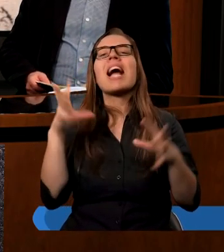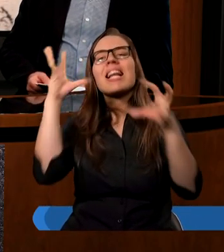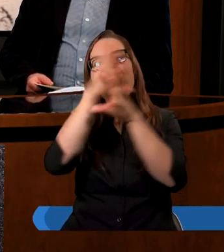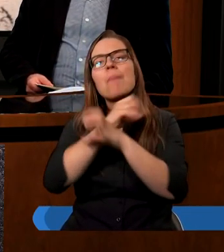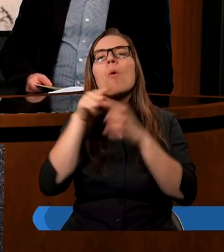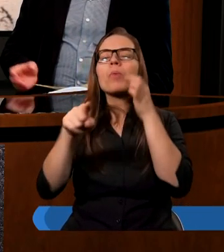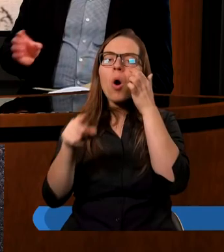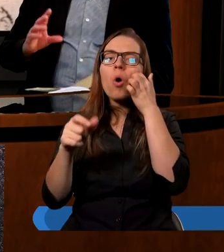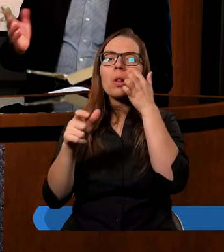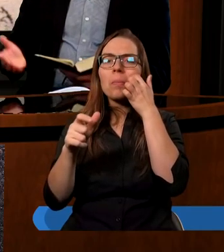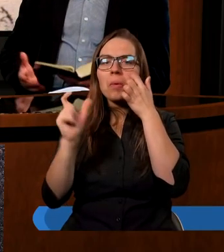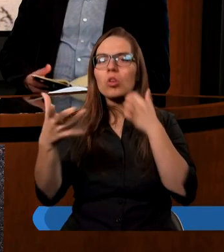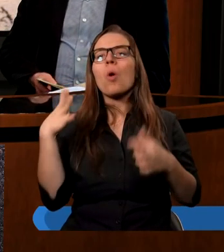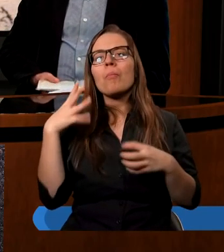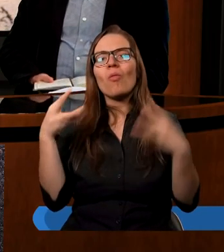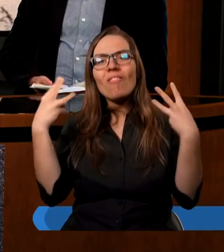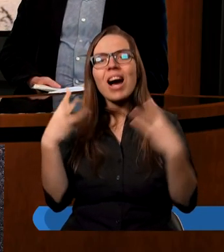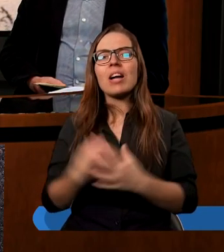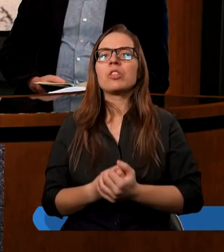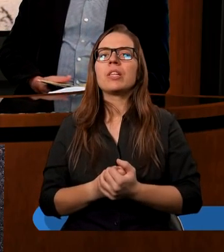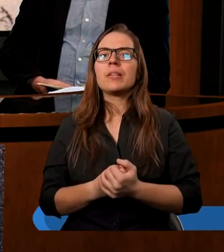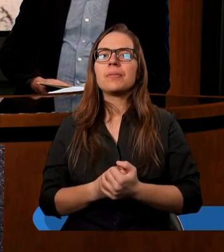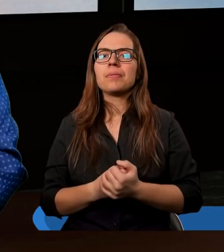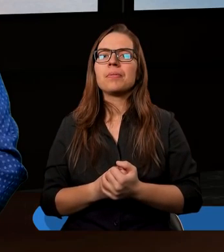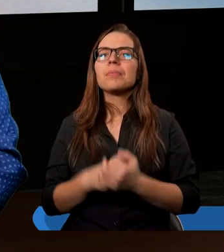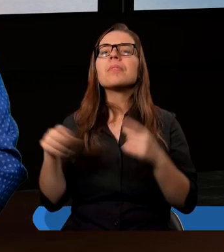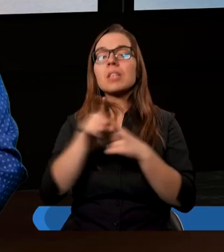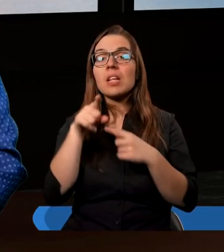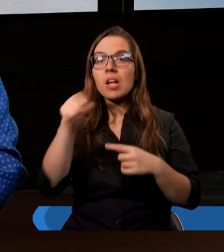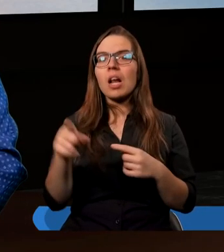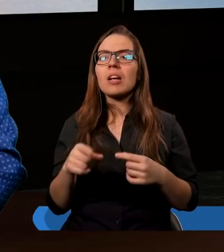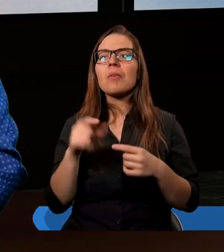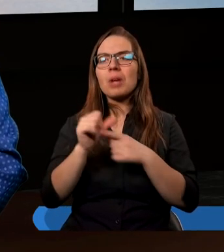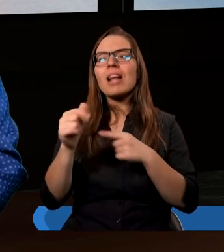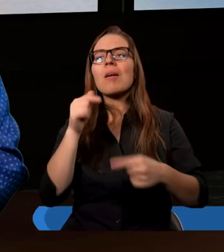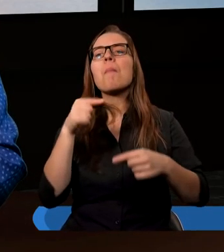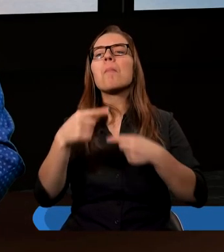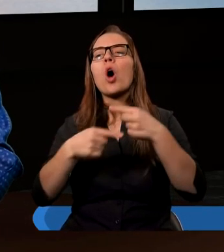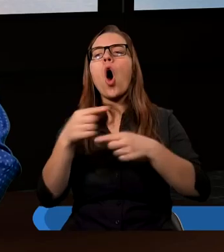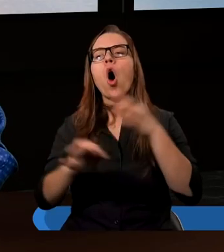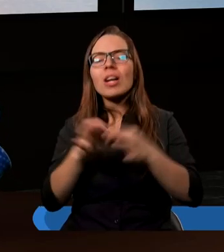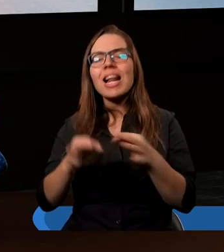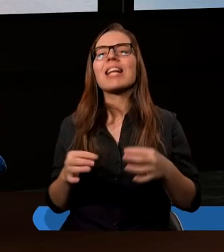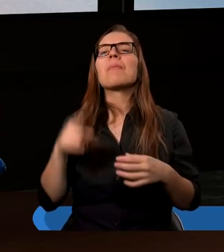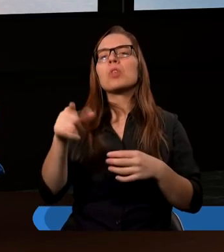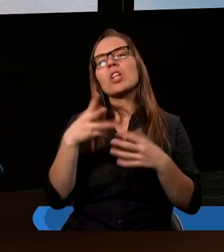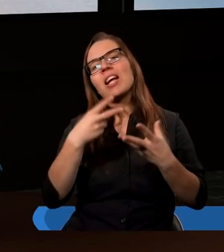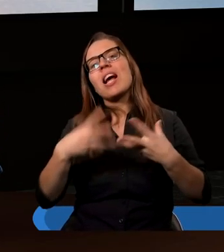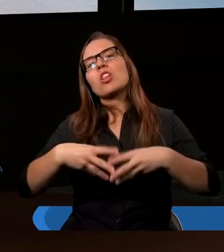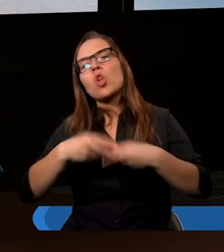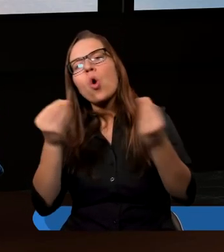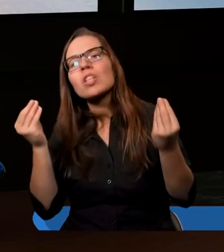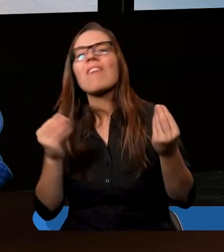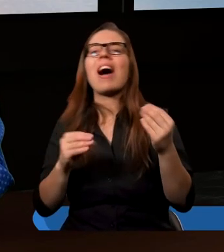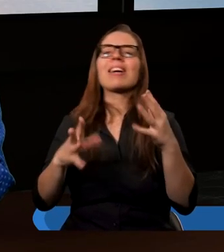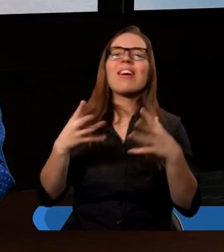dokończy, żeby to opatrznie nie było zrozumiane. Wiara jest pewnym takim procesem, kiedy jest wzrost, kiedy jest dojrzewanie i kiedy jest